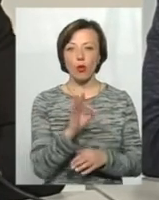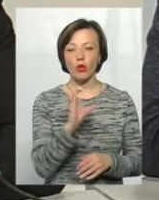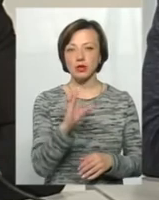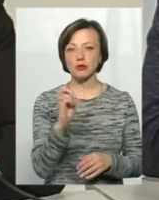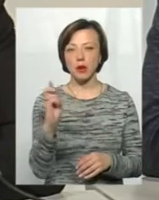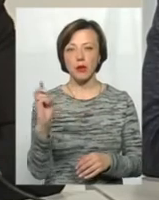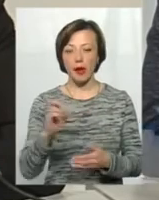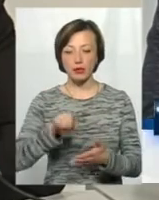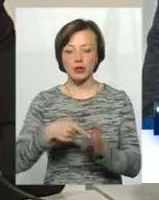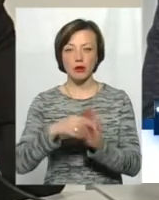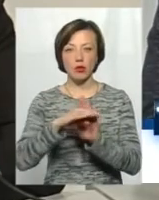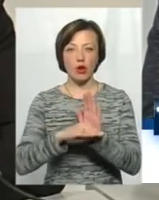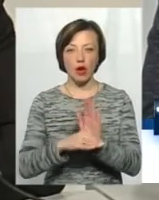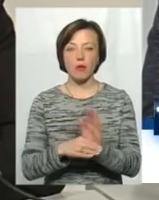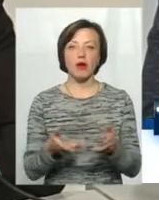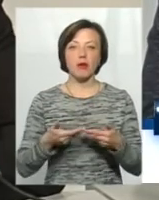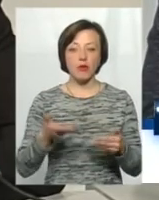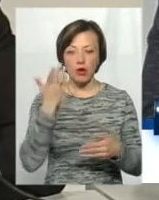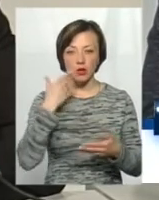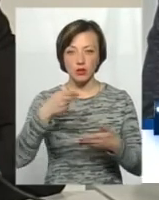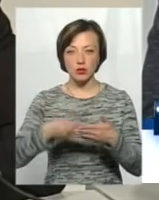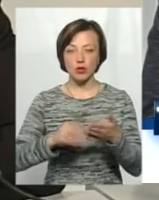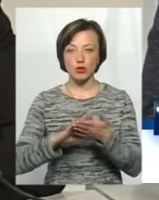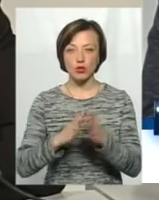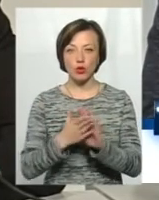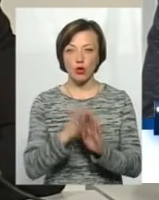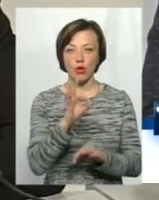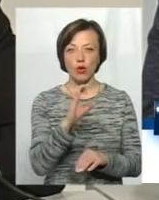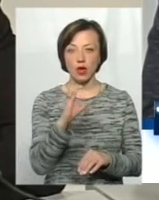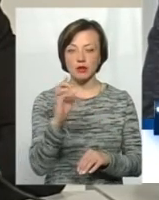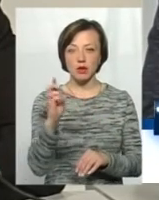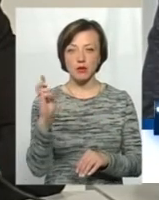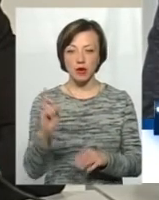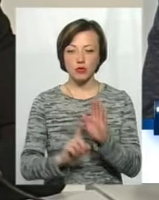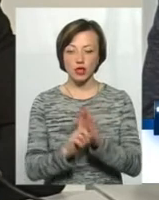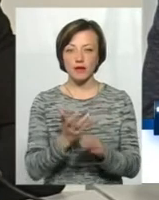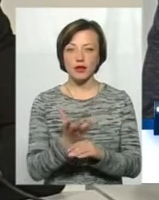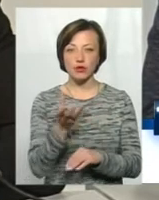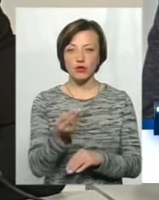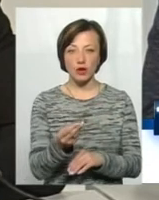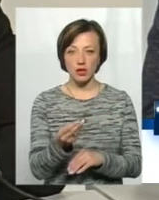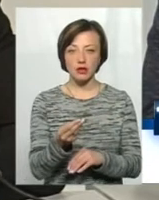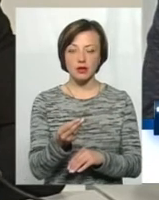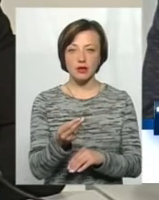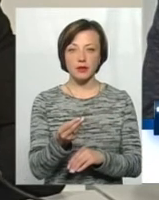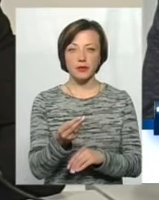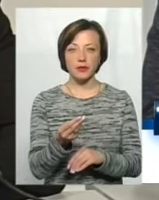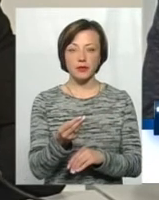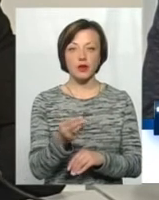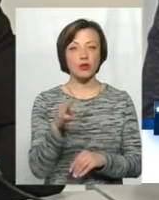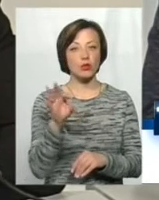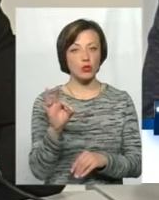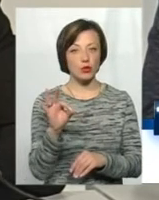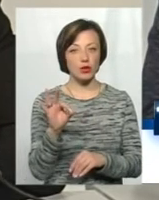міську програму, то ми, коли заключаємо договір з ОСББ і починаємо фінансувати вже підрядника, то